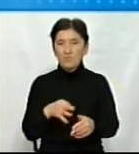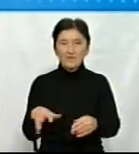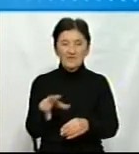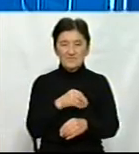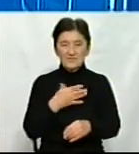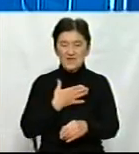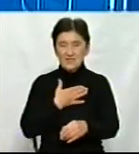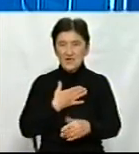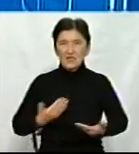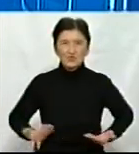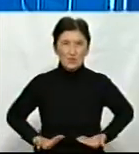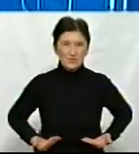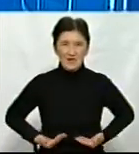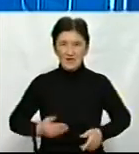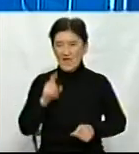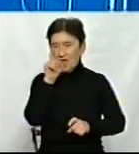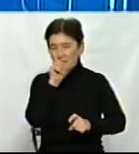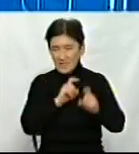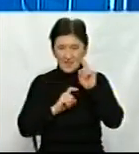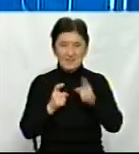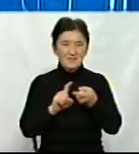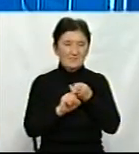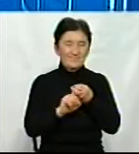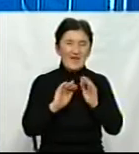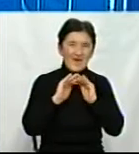негаразди в соціальному плані впливу карантину,